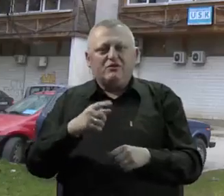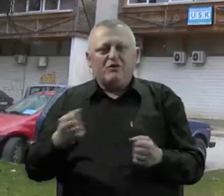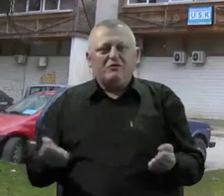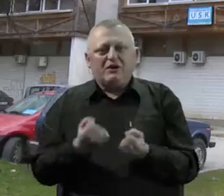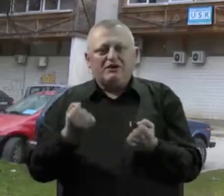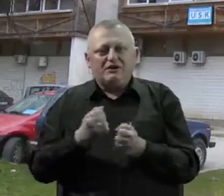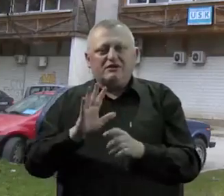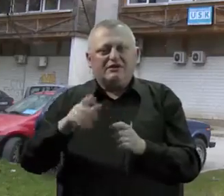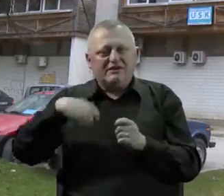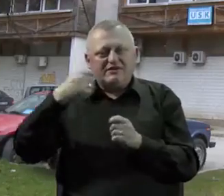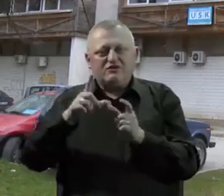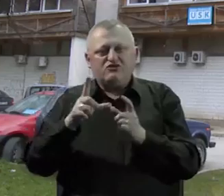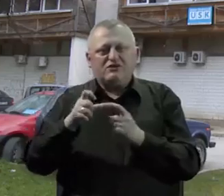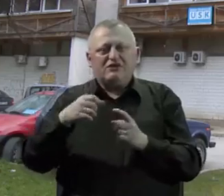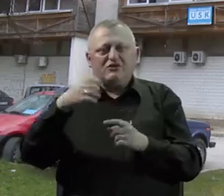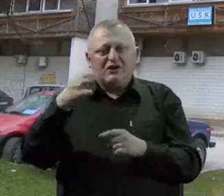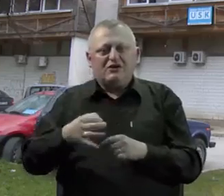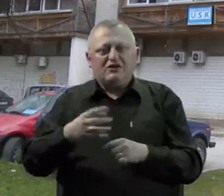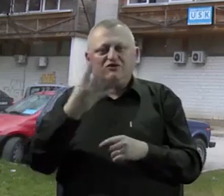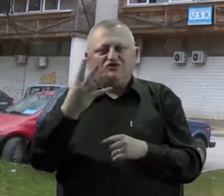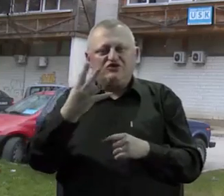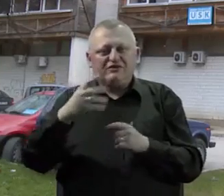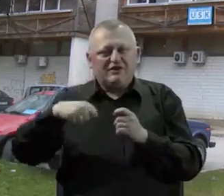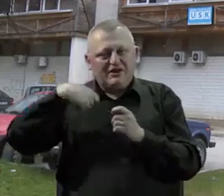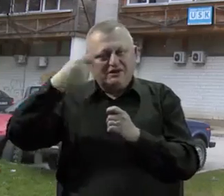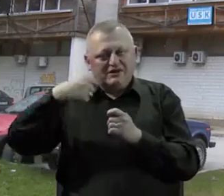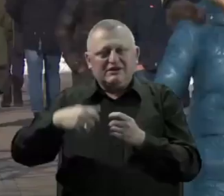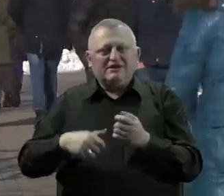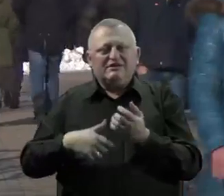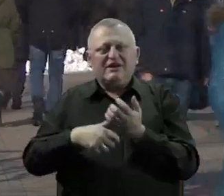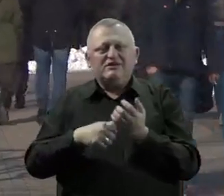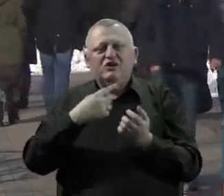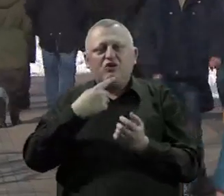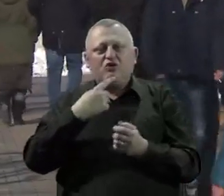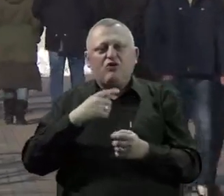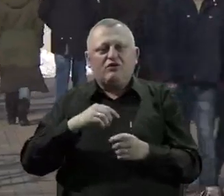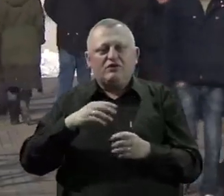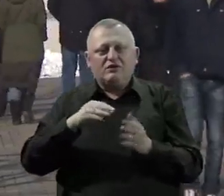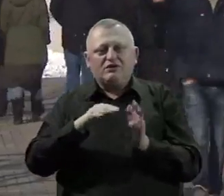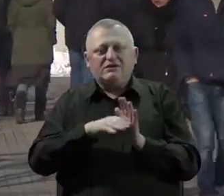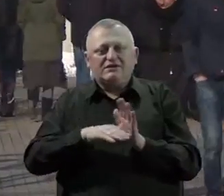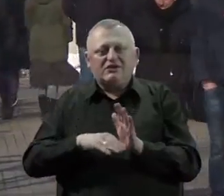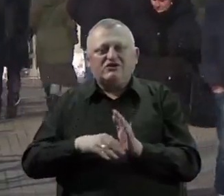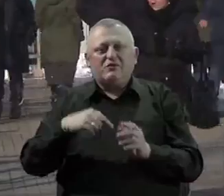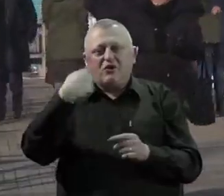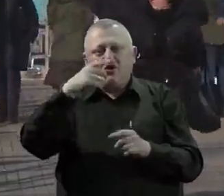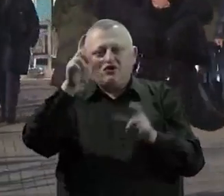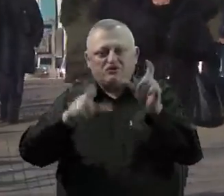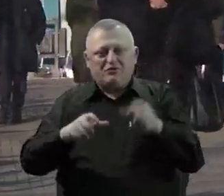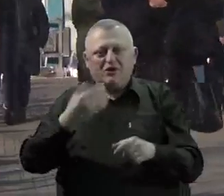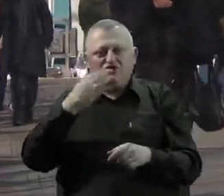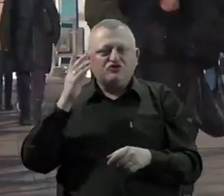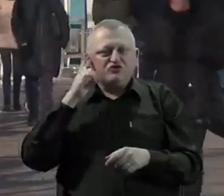aktivnostima televizija Unskosanskog kantona bit će četvrta javna TV stanica koja realizira sadržaje namjenjene osobama